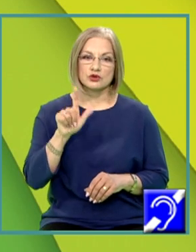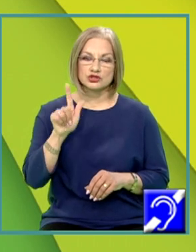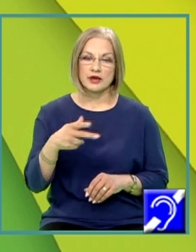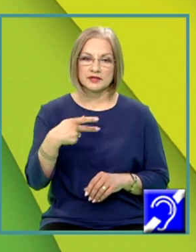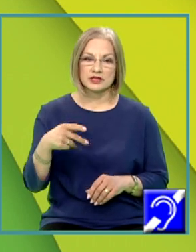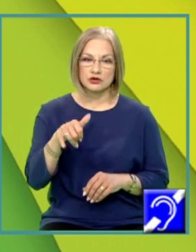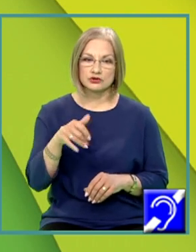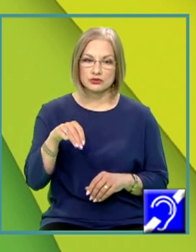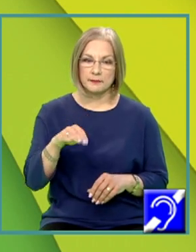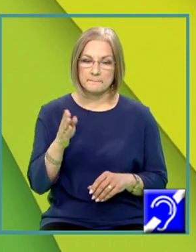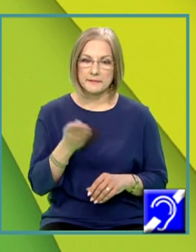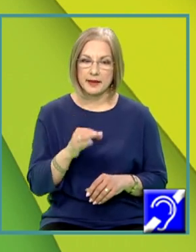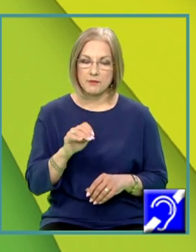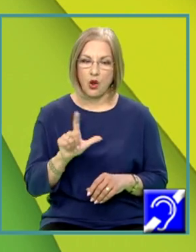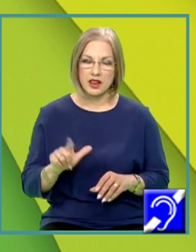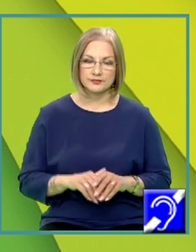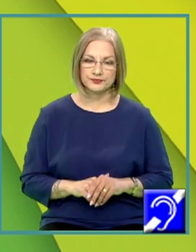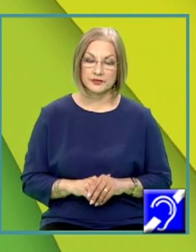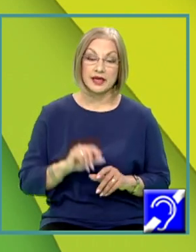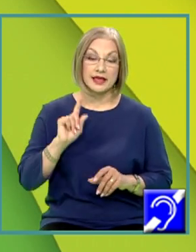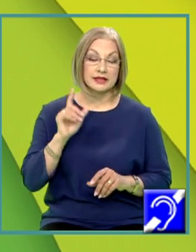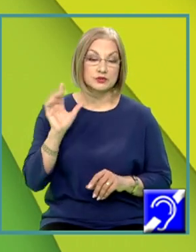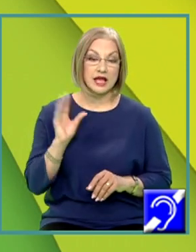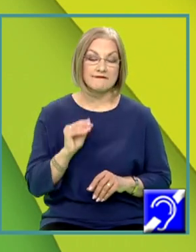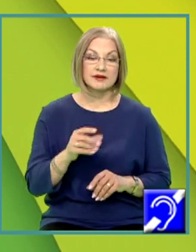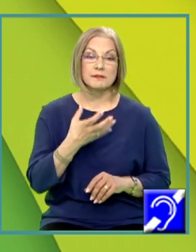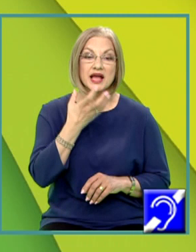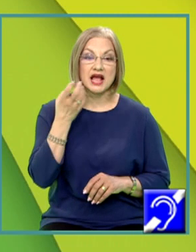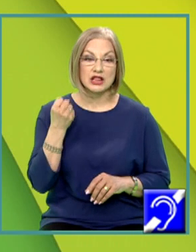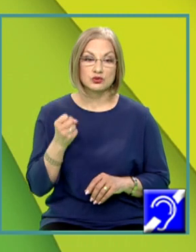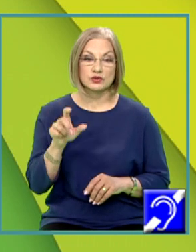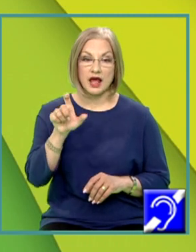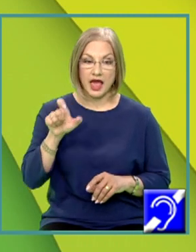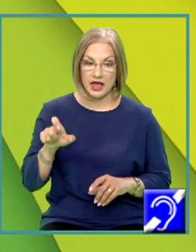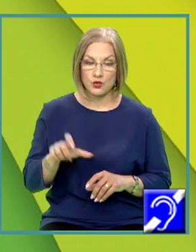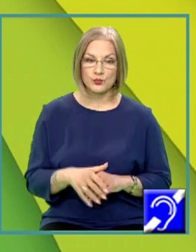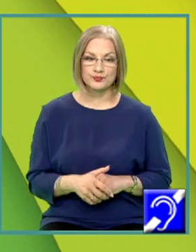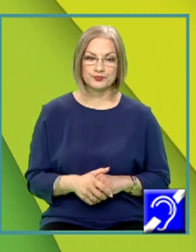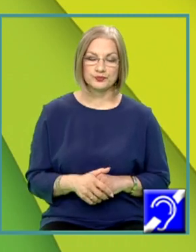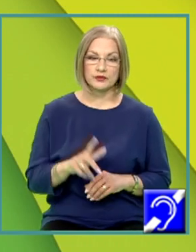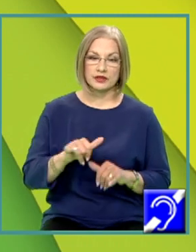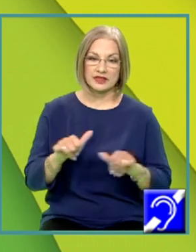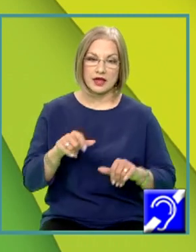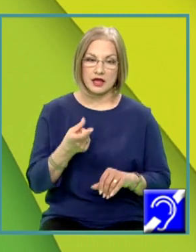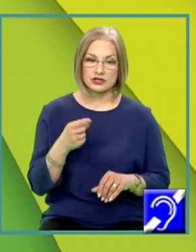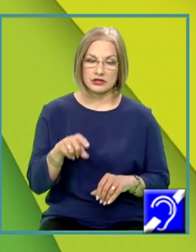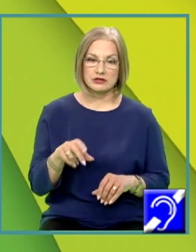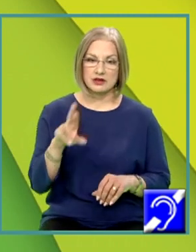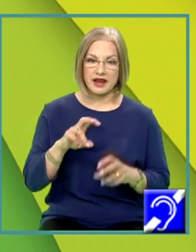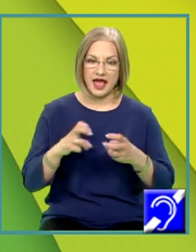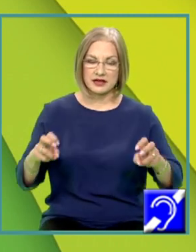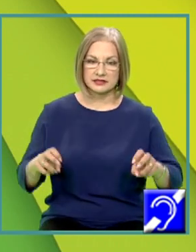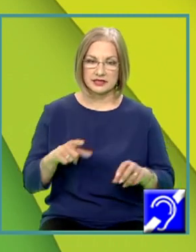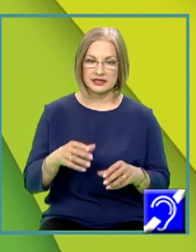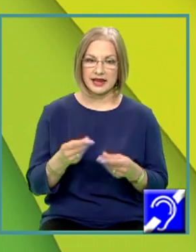kilojuli per mol. Trebuie să aflăm căldura degajată în reacția de